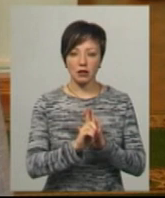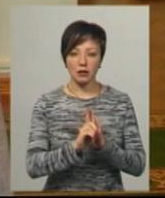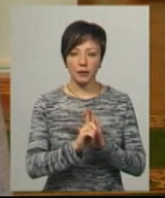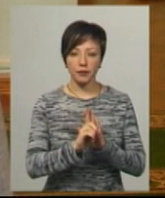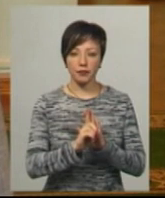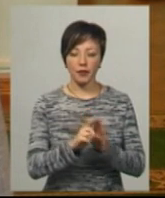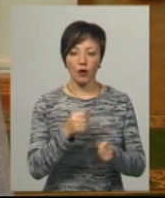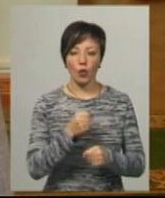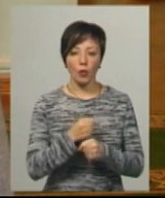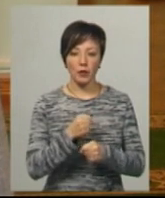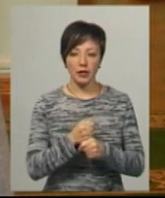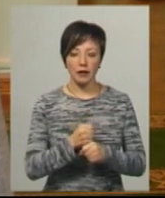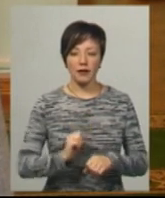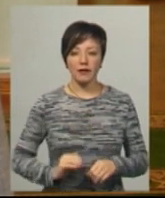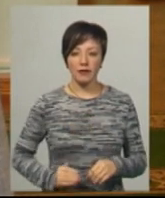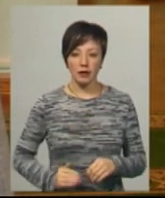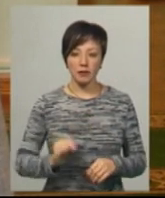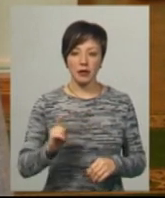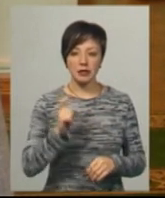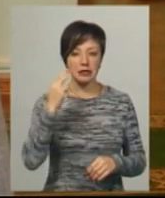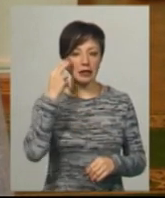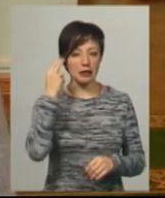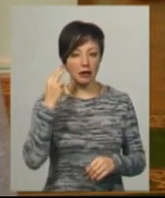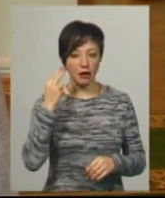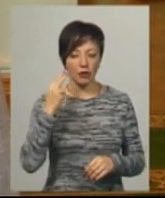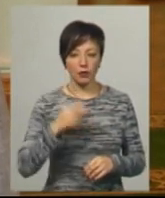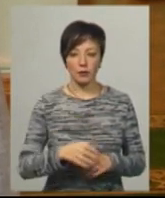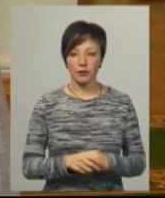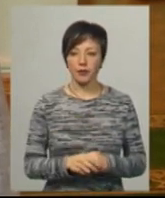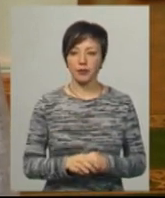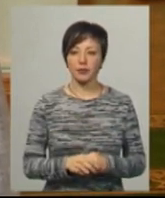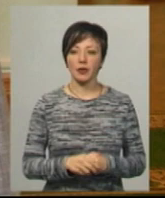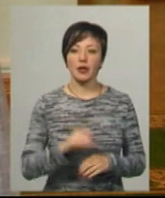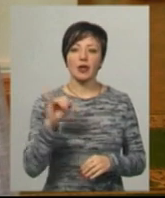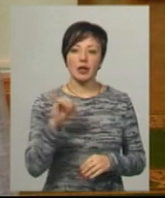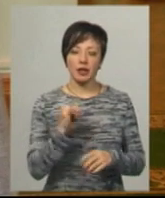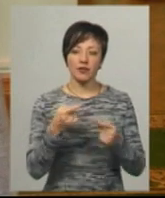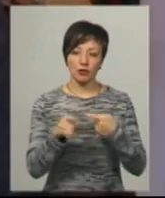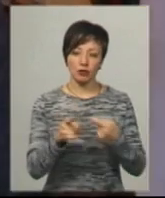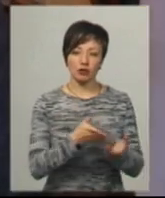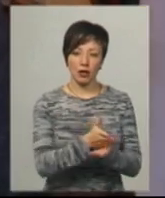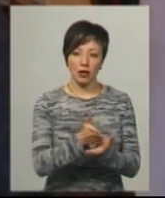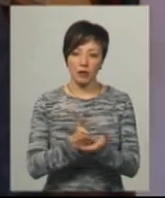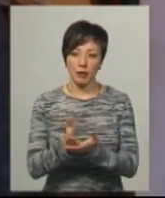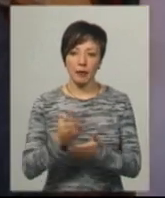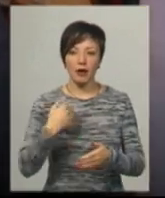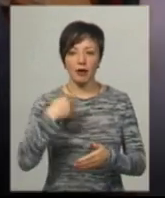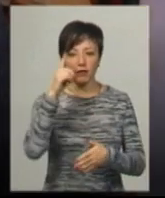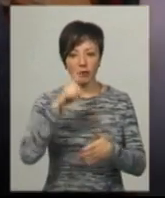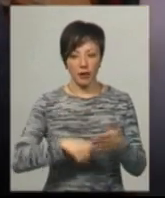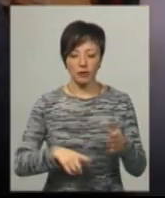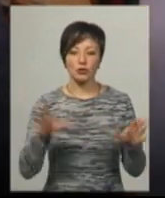фірма з Китаю і в інших напрямках. Переконаний, що